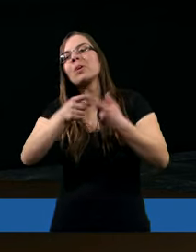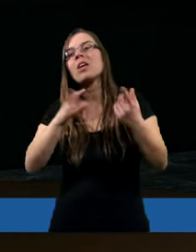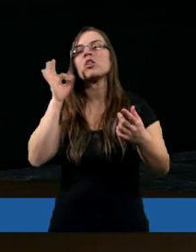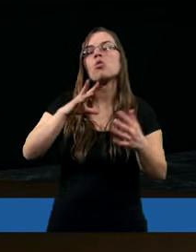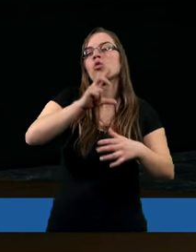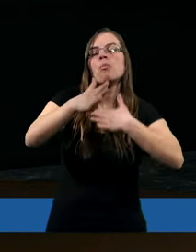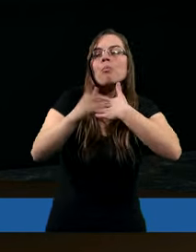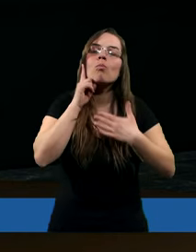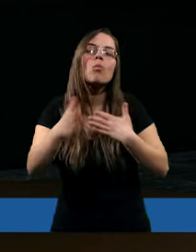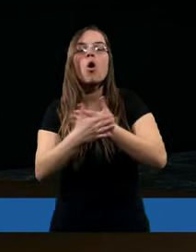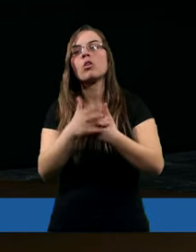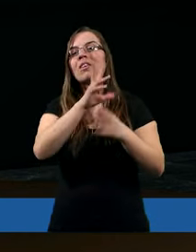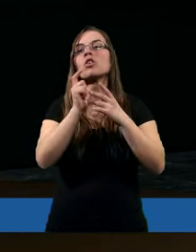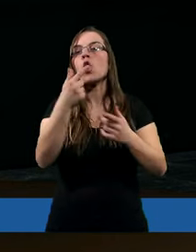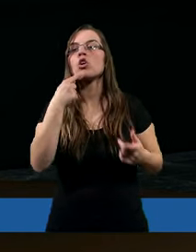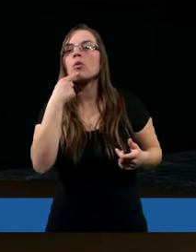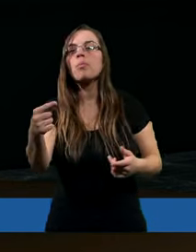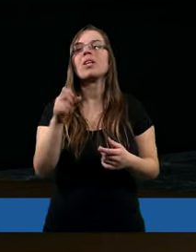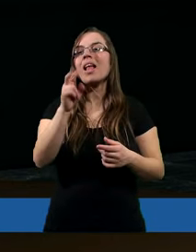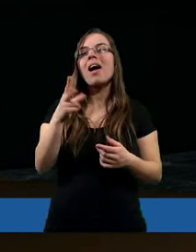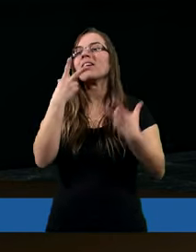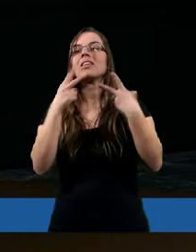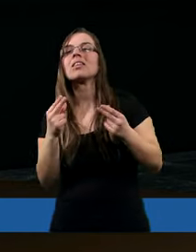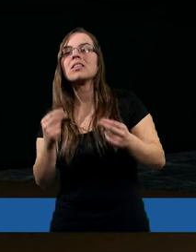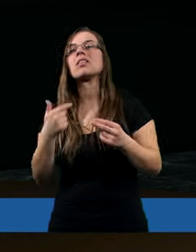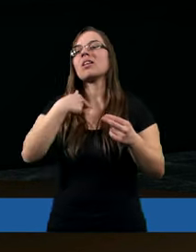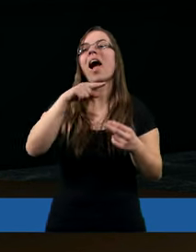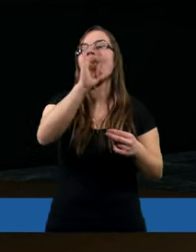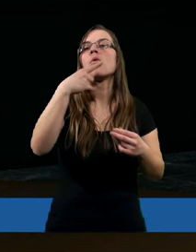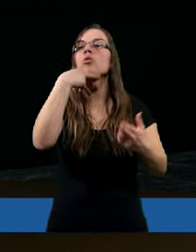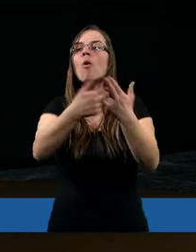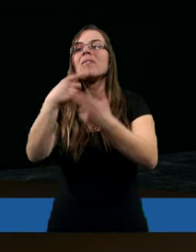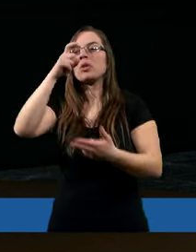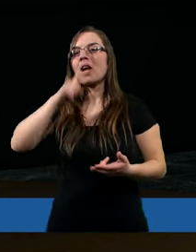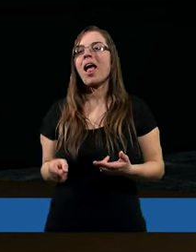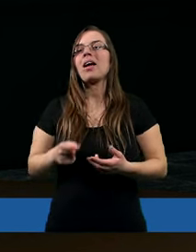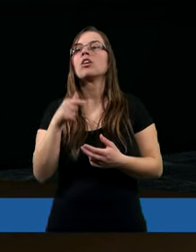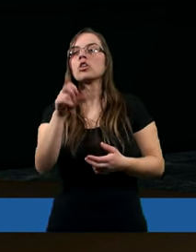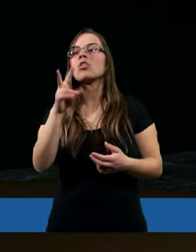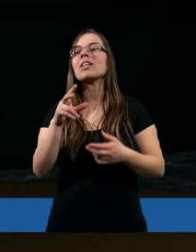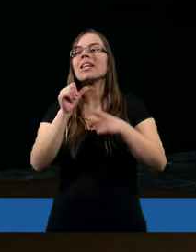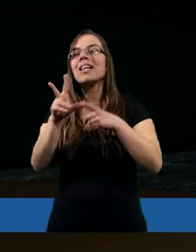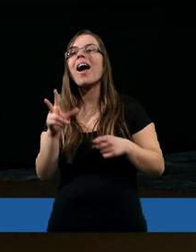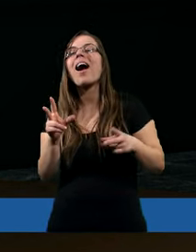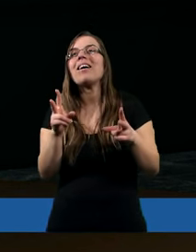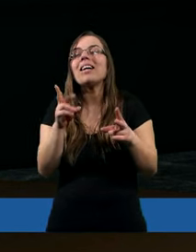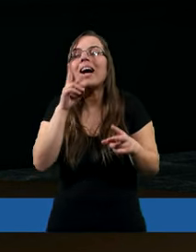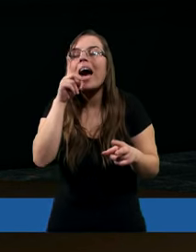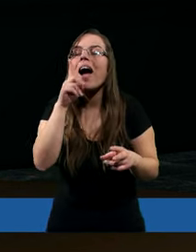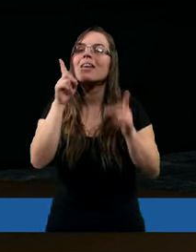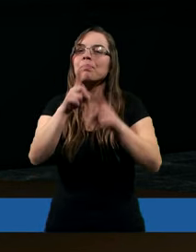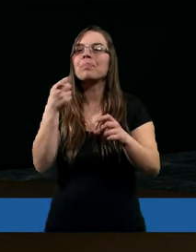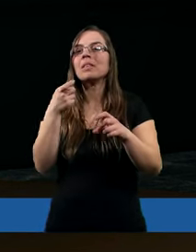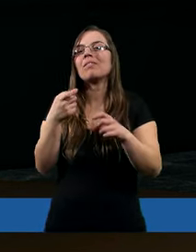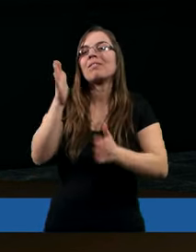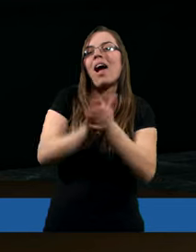córka, czy mąż coś powie, tak? Ja im nie odpowiem źle. I to jest taka realna walka, bo